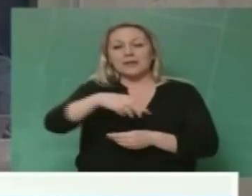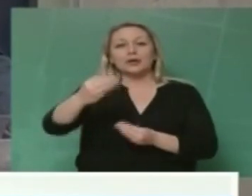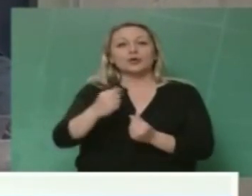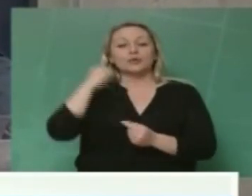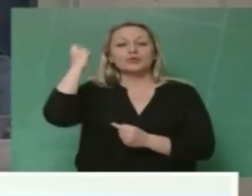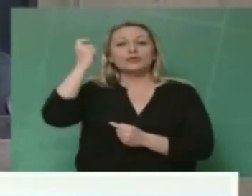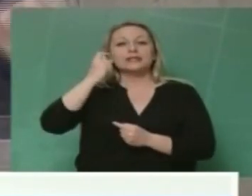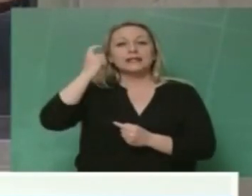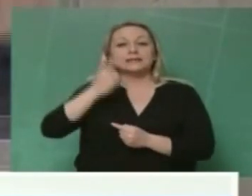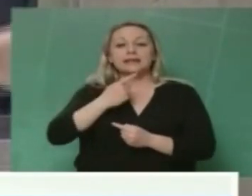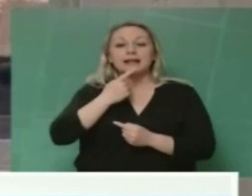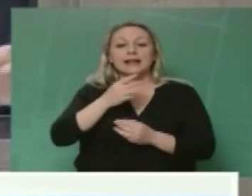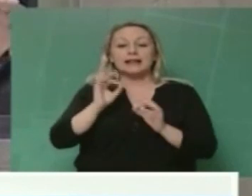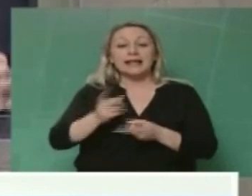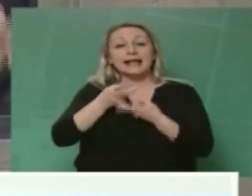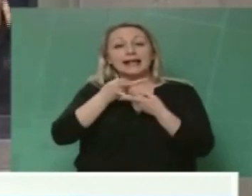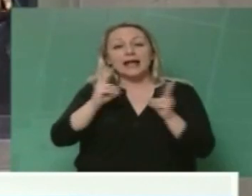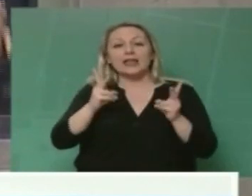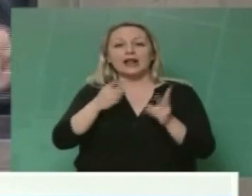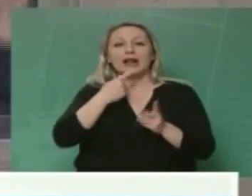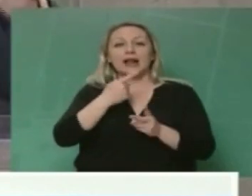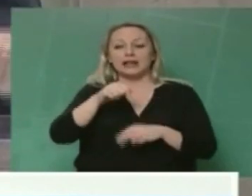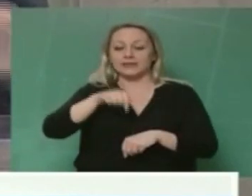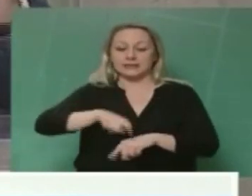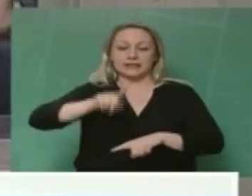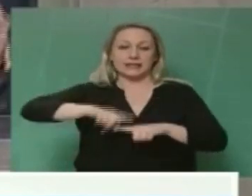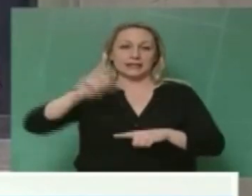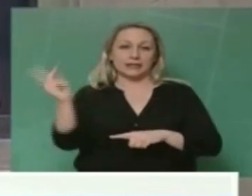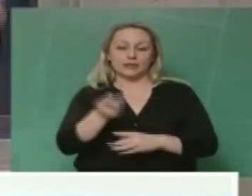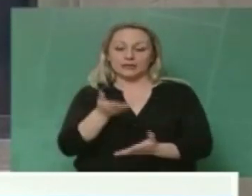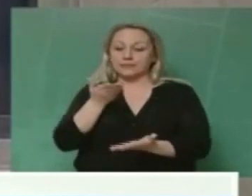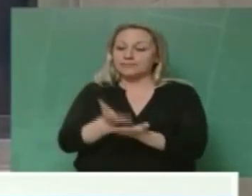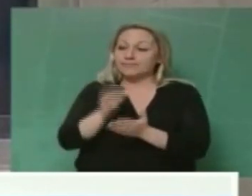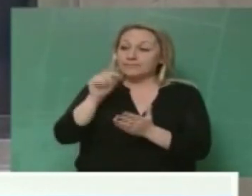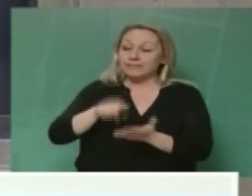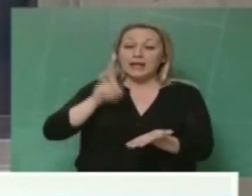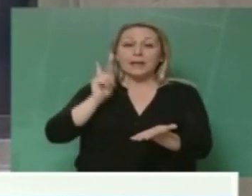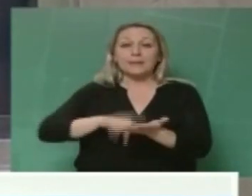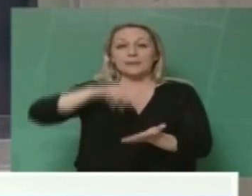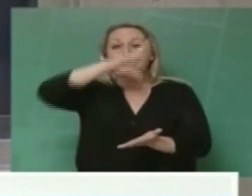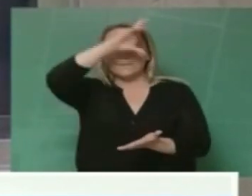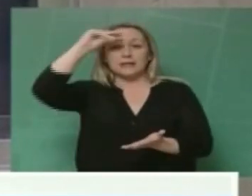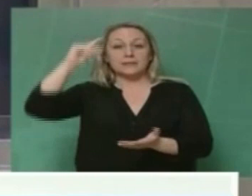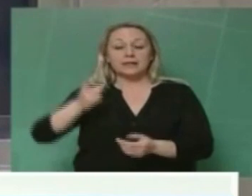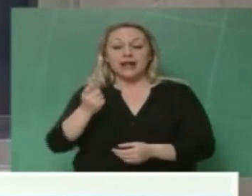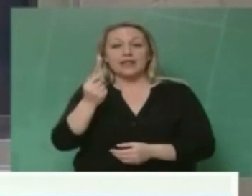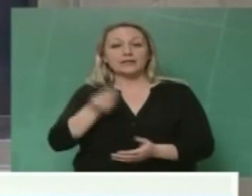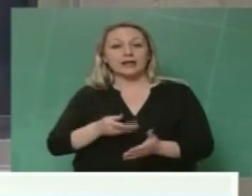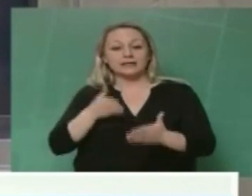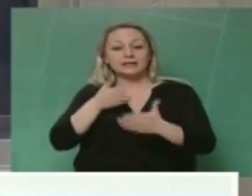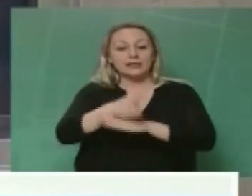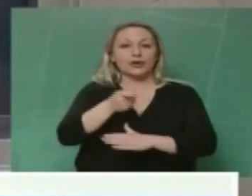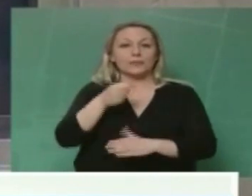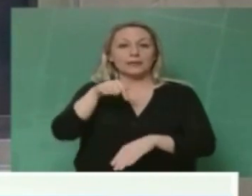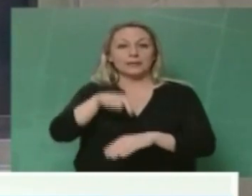εκείνης η οποία ανοιχτά πια βάζει στην ελληνική κοινωνία το ζήτημα των διδάκτρων στα πανεπιστήμια στις